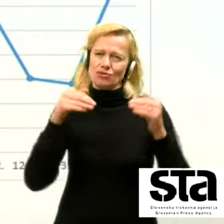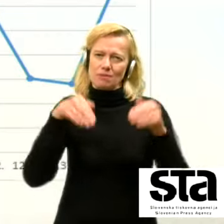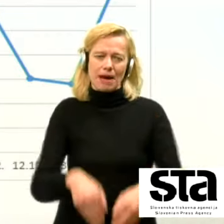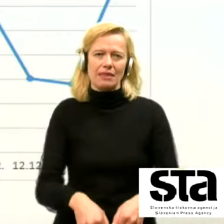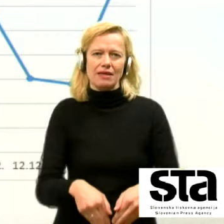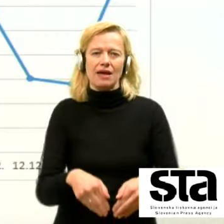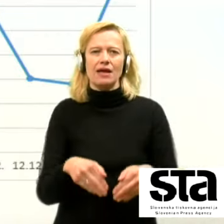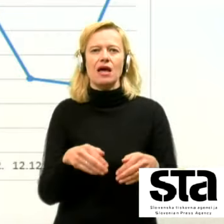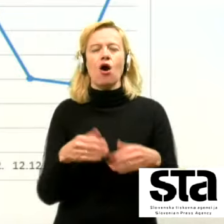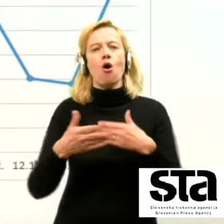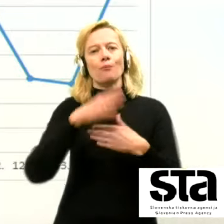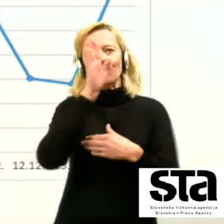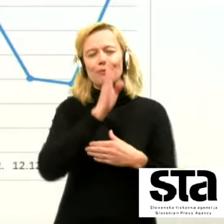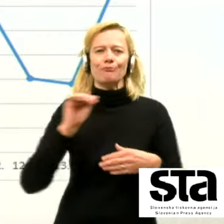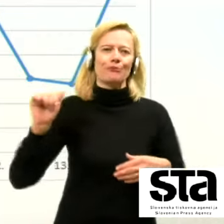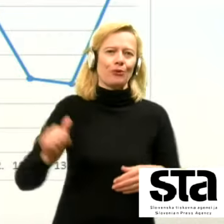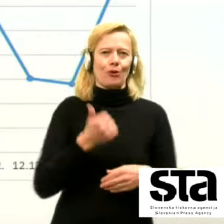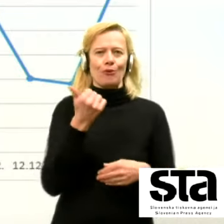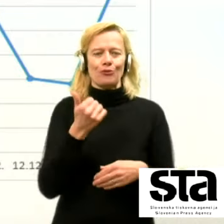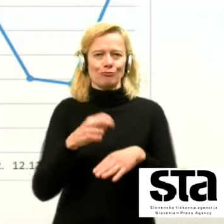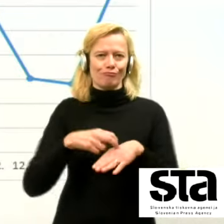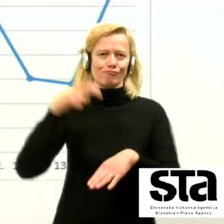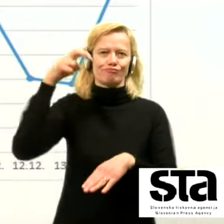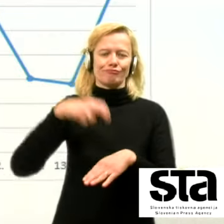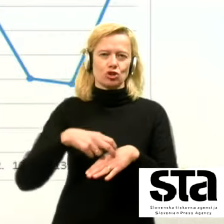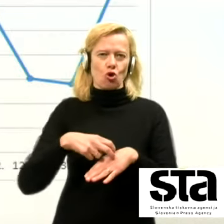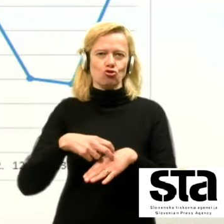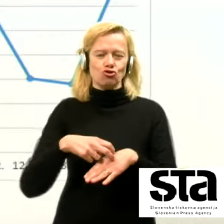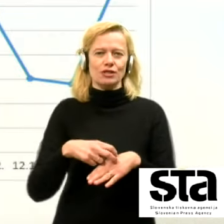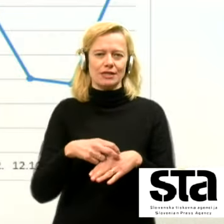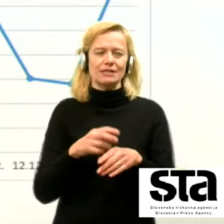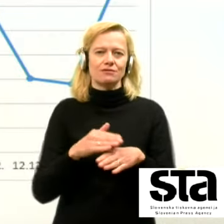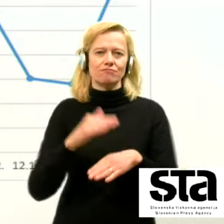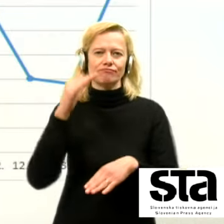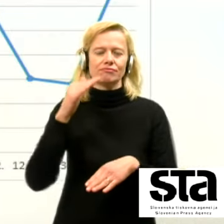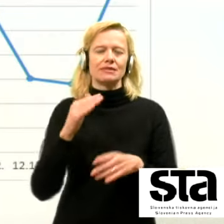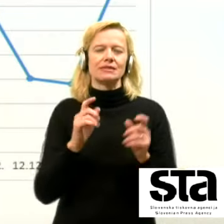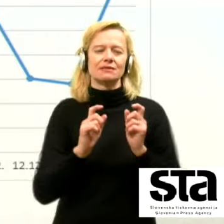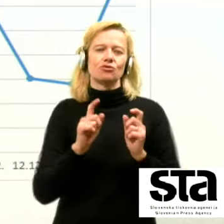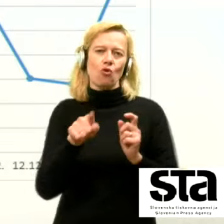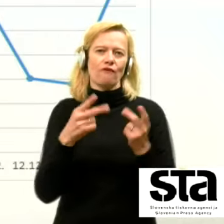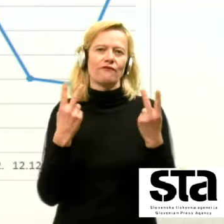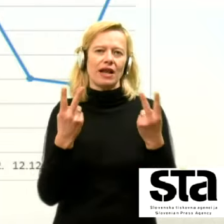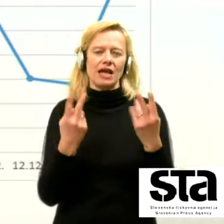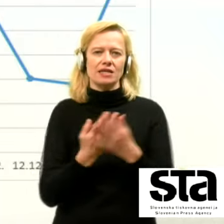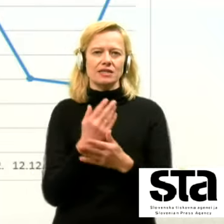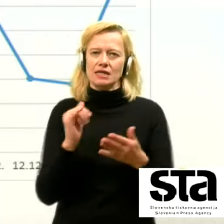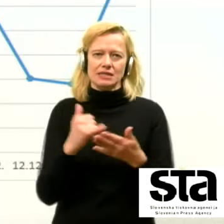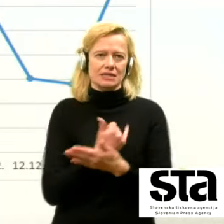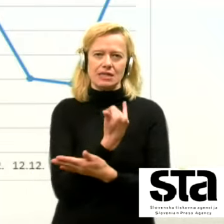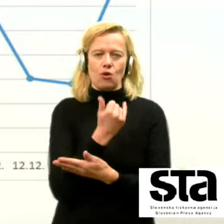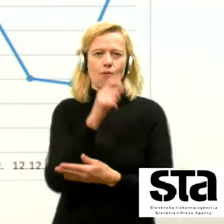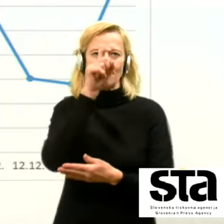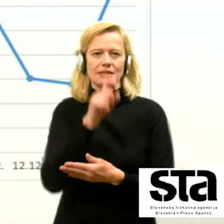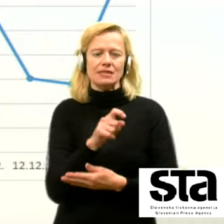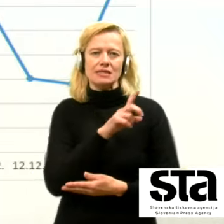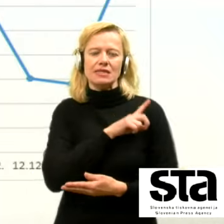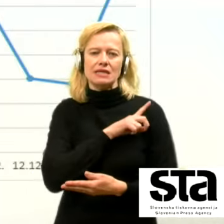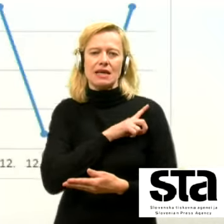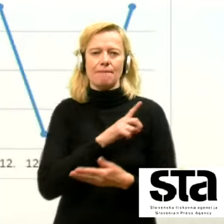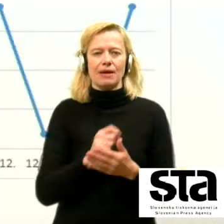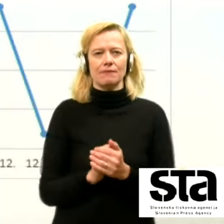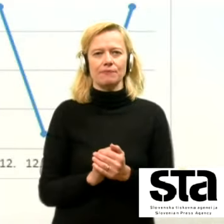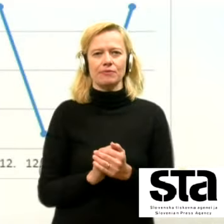ponedelkih pa ponovno skoči. To velja za cel mesec december. Pa